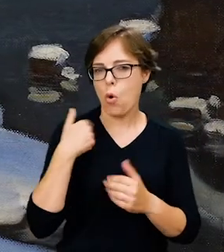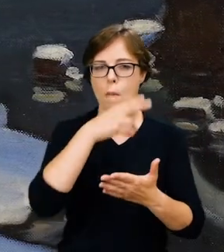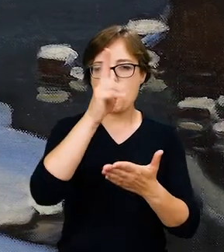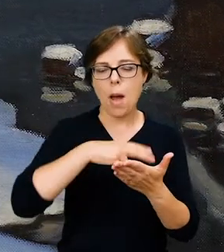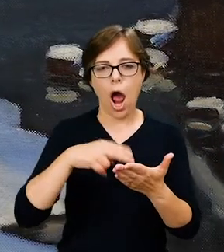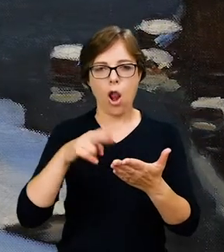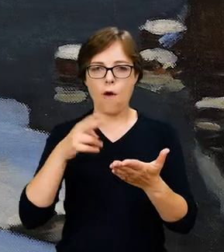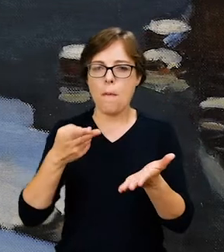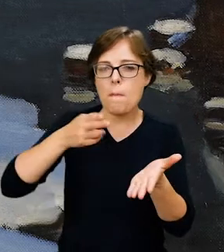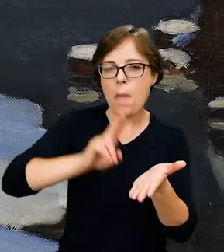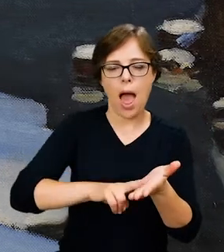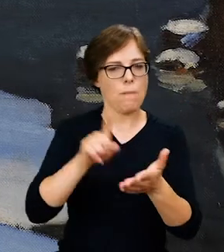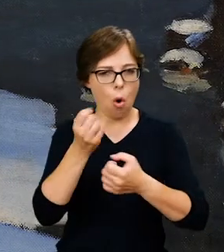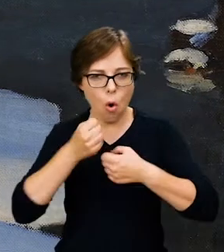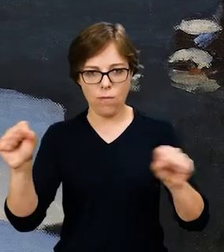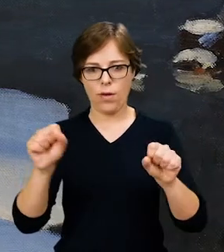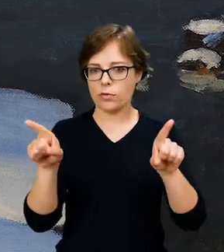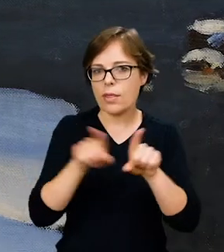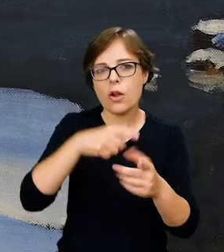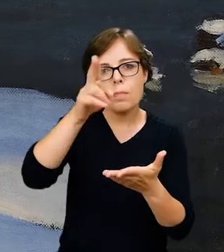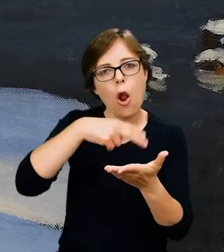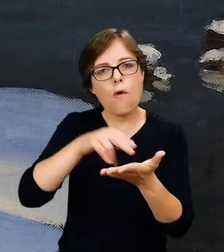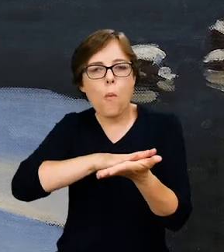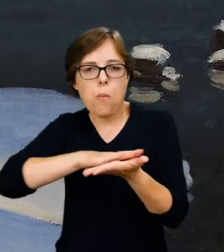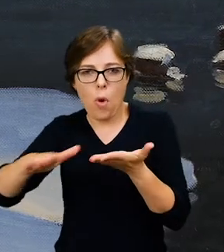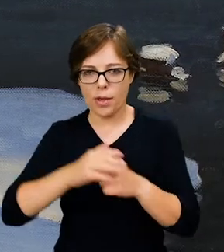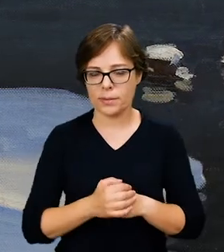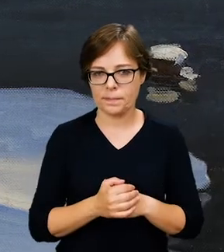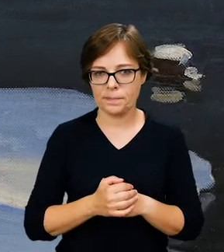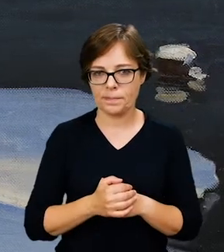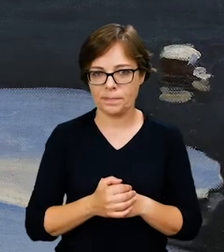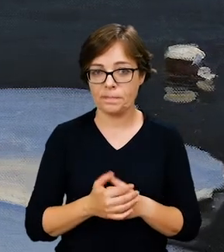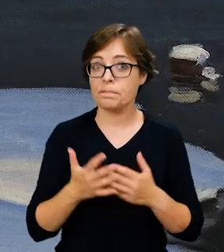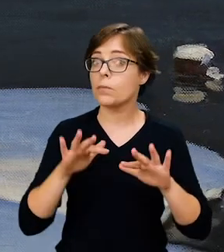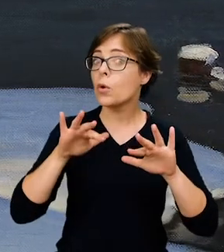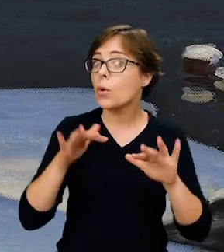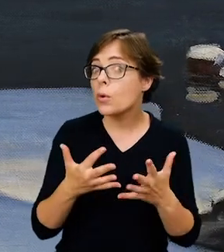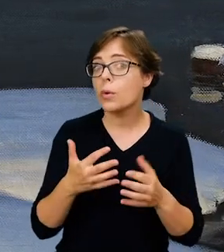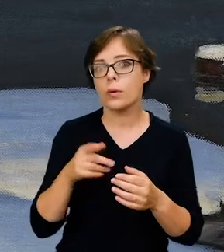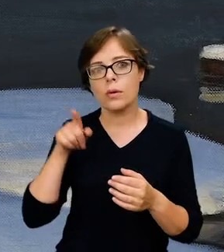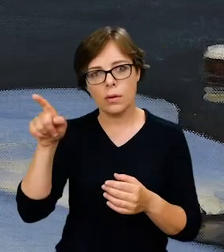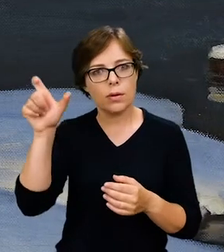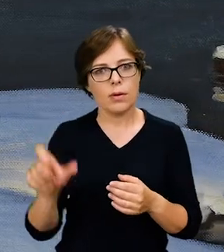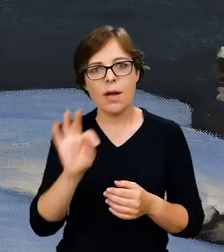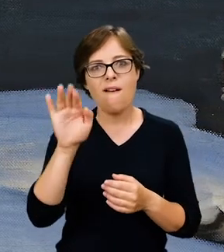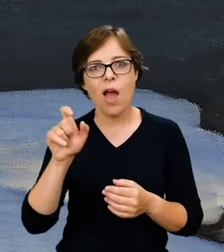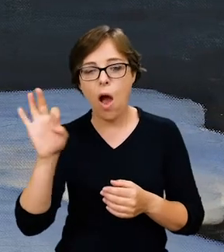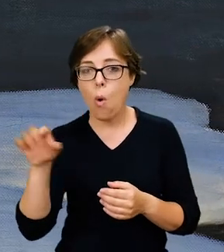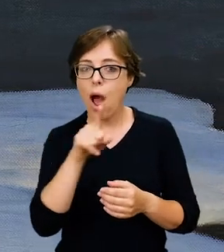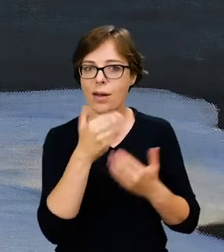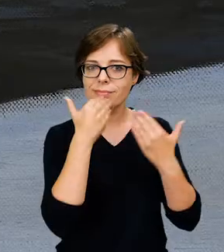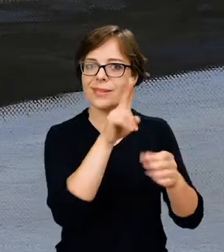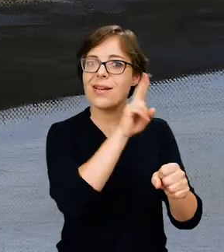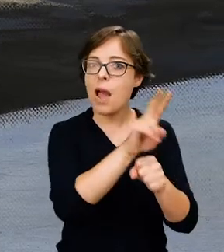plamą, dosyć płasko potraktowaną. Innymi słowy, wywiódł Fałat z